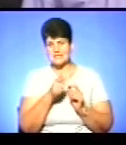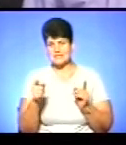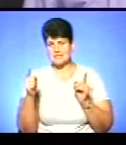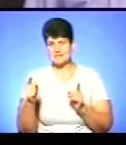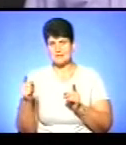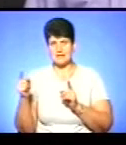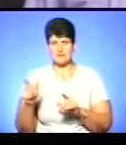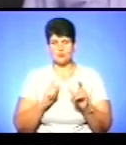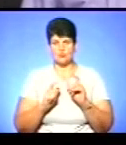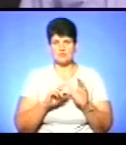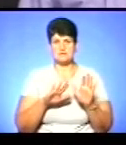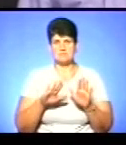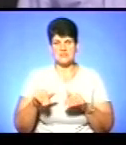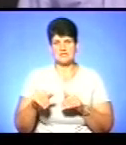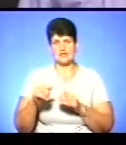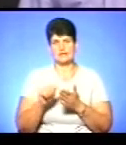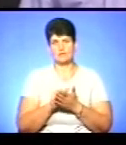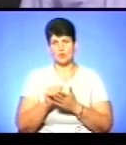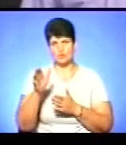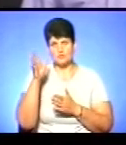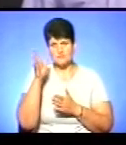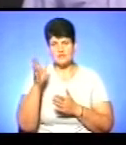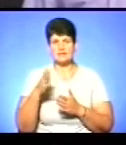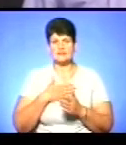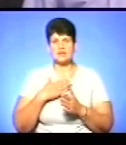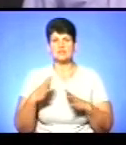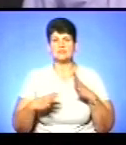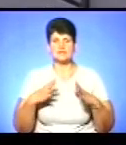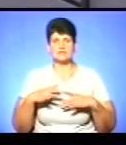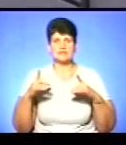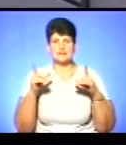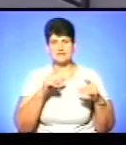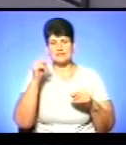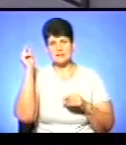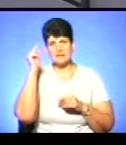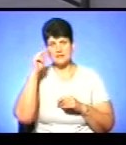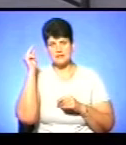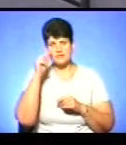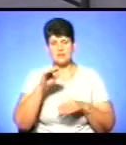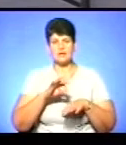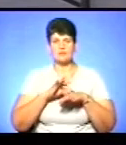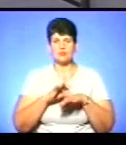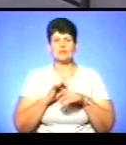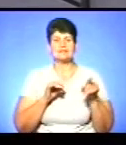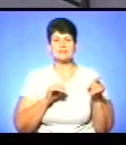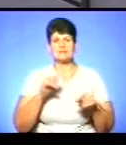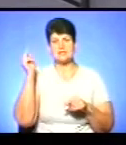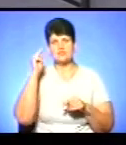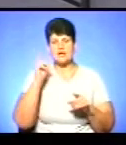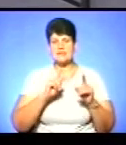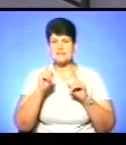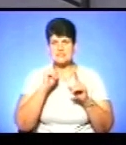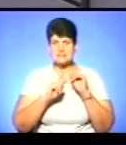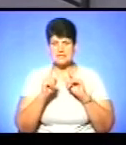нашому інституті після дипломної освіти. Наші тренери їздили на навчання у Київ, проводили з ними навчальні сесії. Це